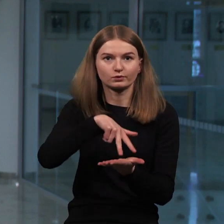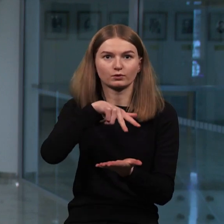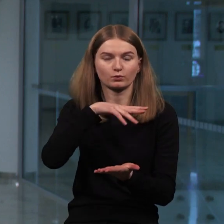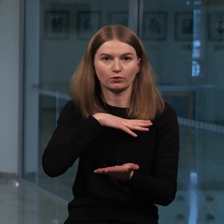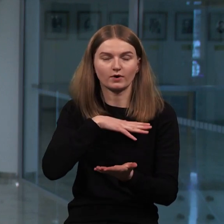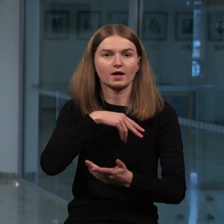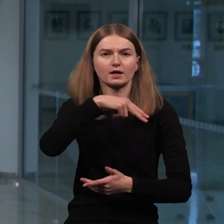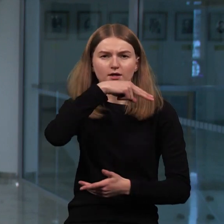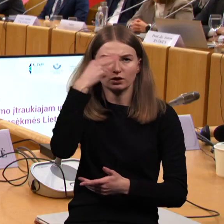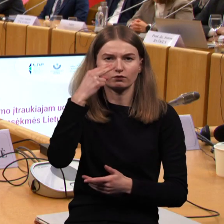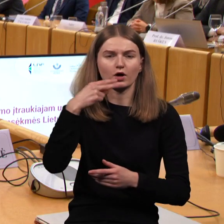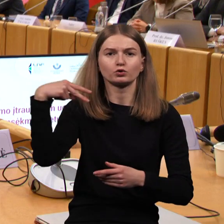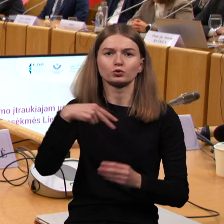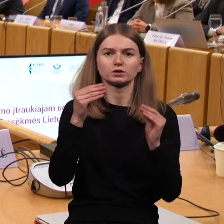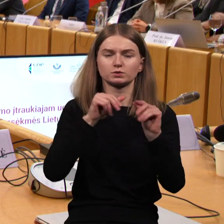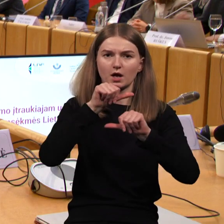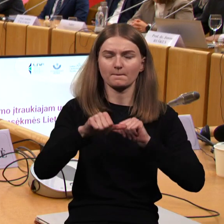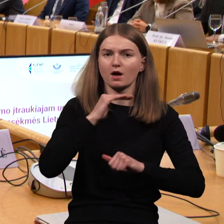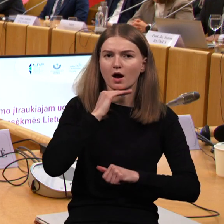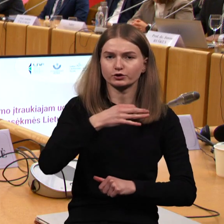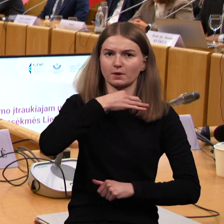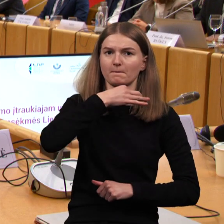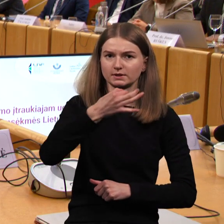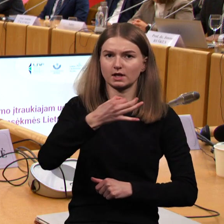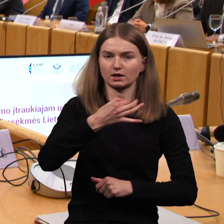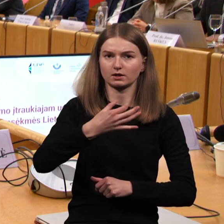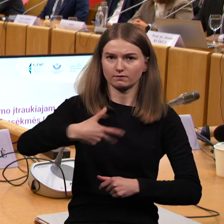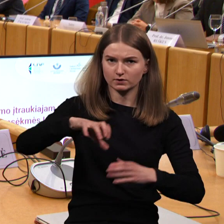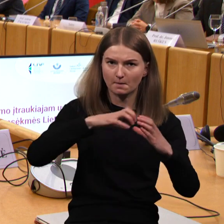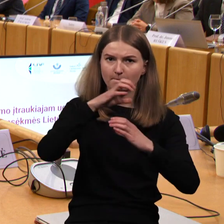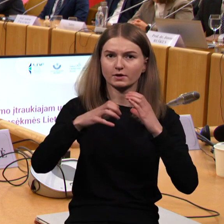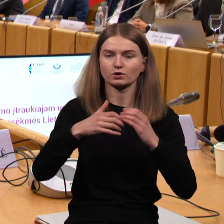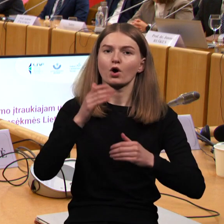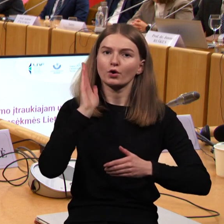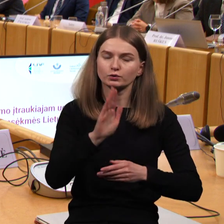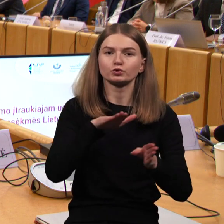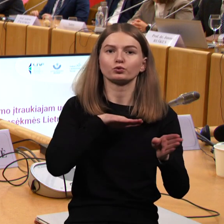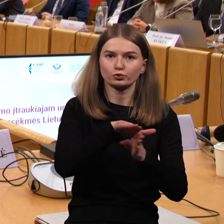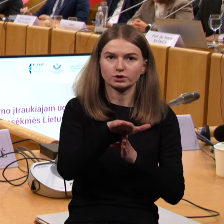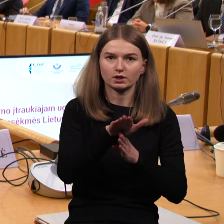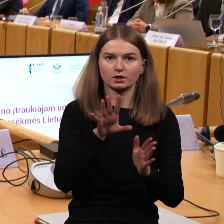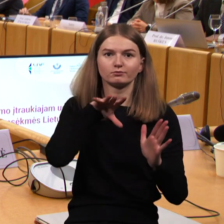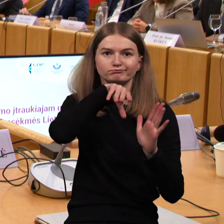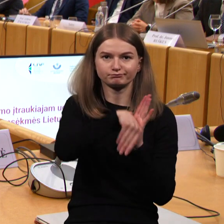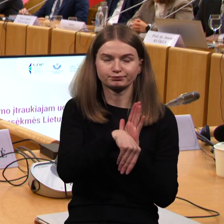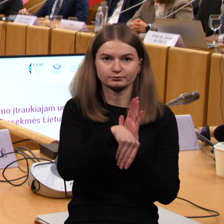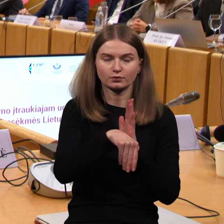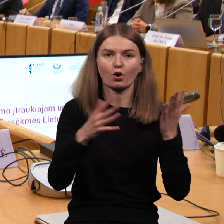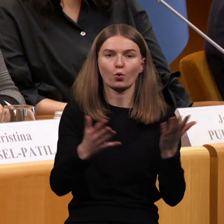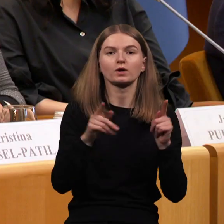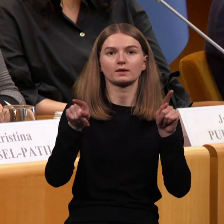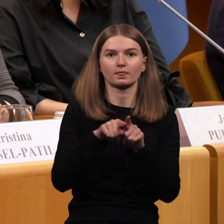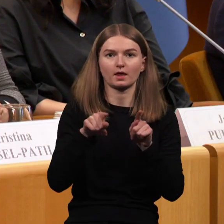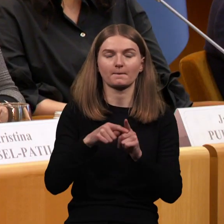pasakė visam pasauliu, kad įgyvendint žmonių su negale teisio socialinį įtrauktą, skaitant ir įtrauko jūgdymą. Aptardama šiuo metu